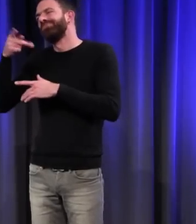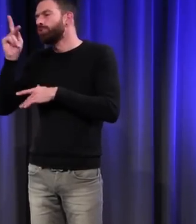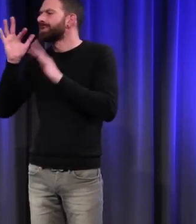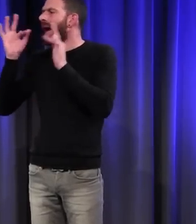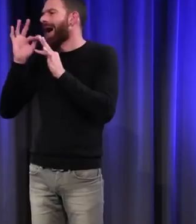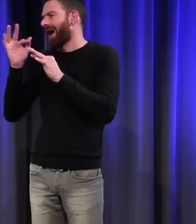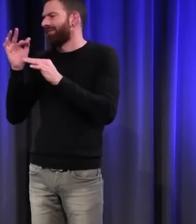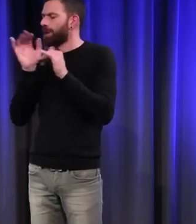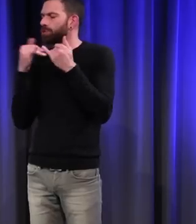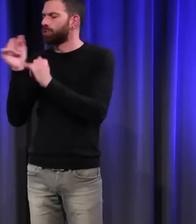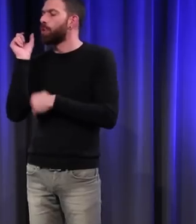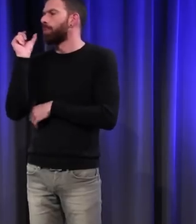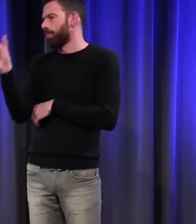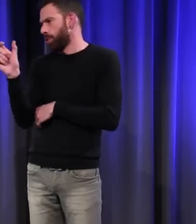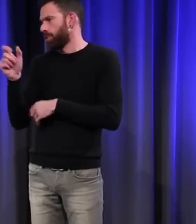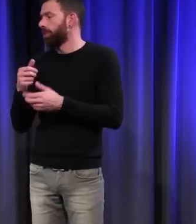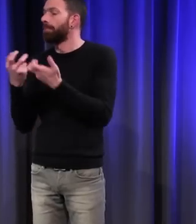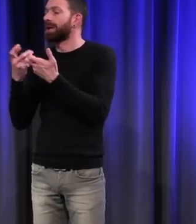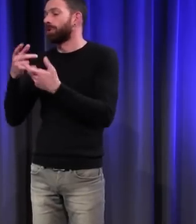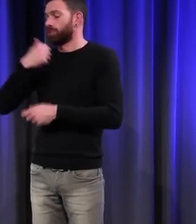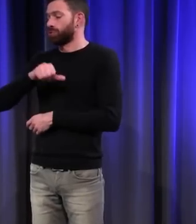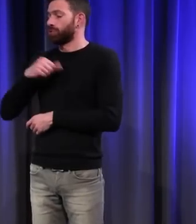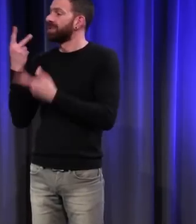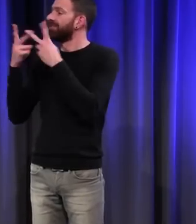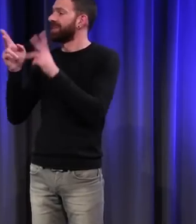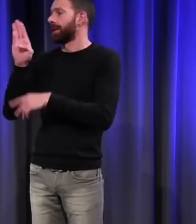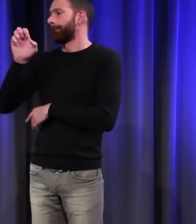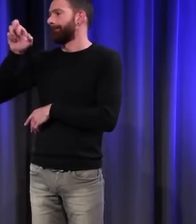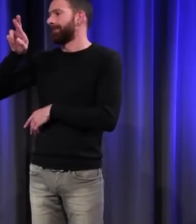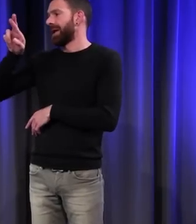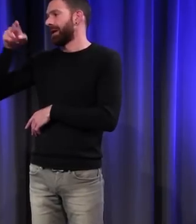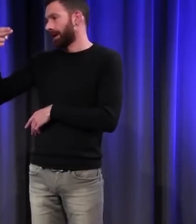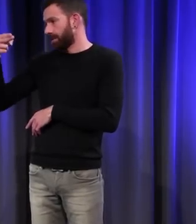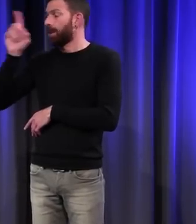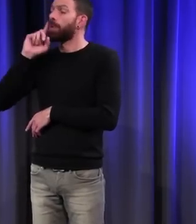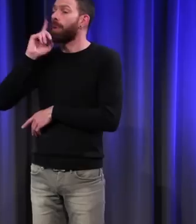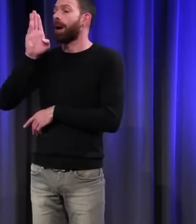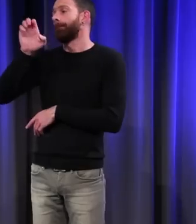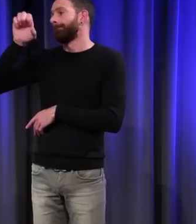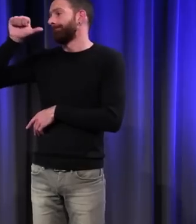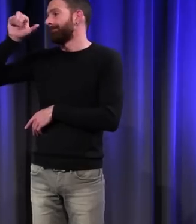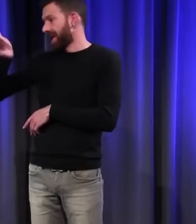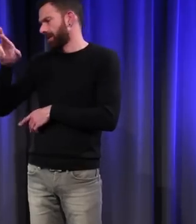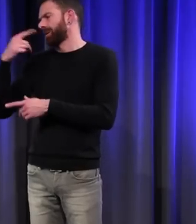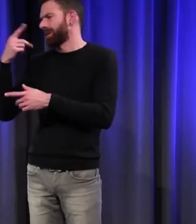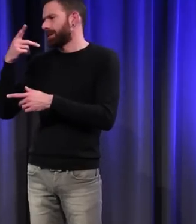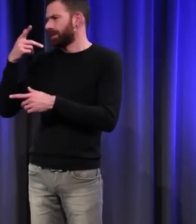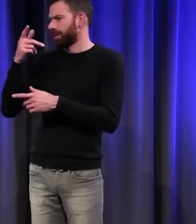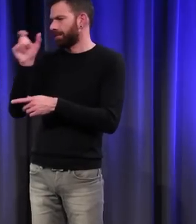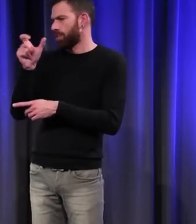leur nom et le nom de l'ours. Berne, en Suisse. Derber, en allemand, c'est l'ours. Il y un jeu de mots entre Ber et Berne.